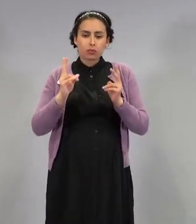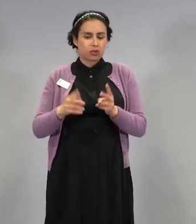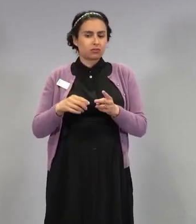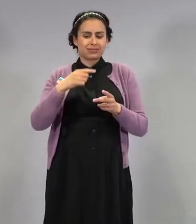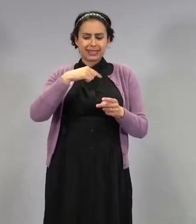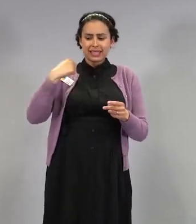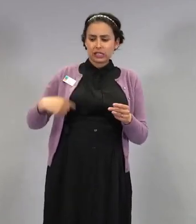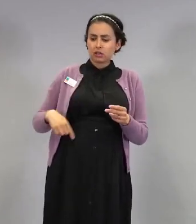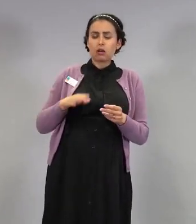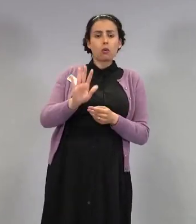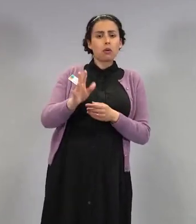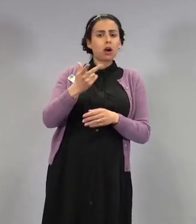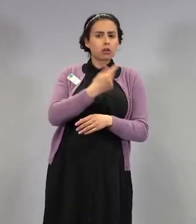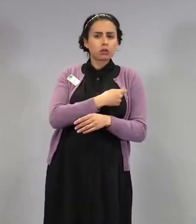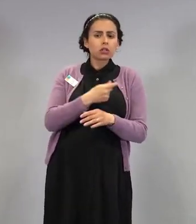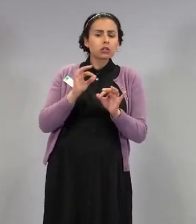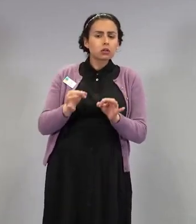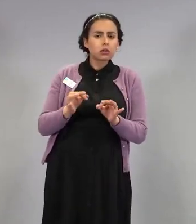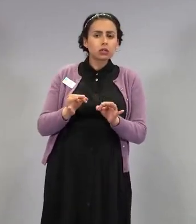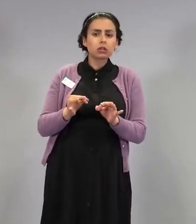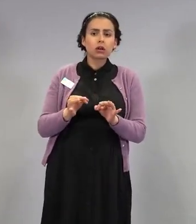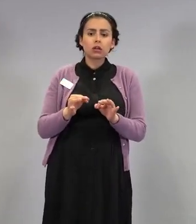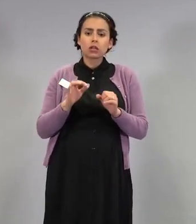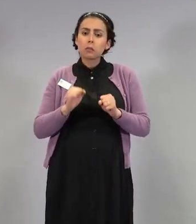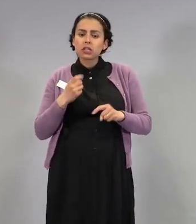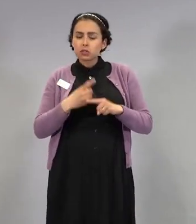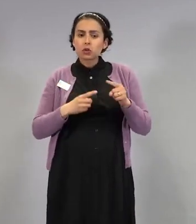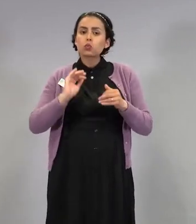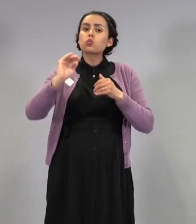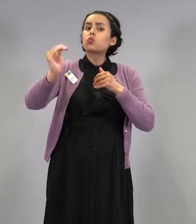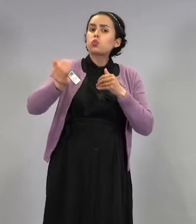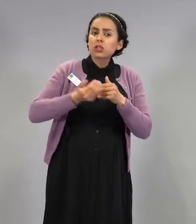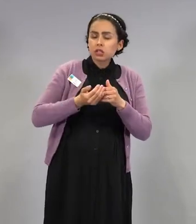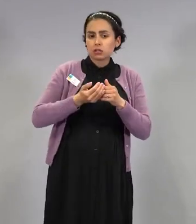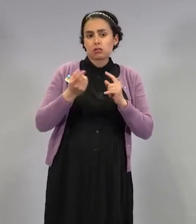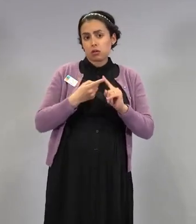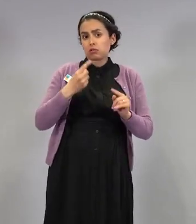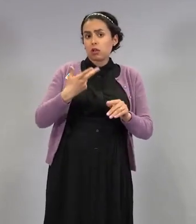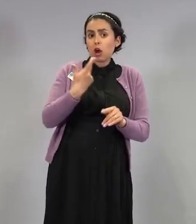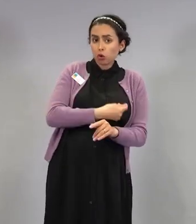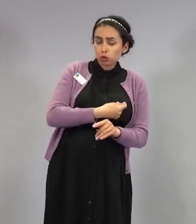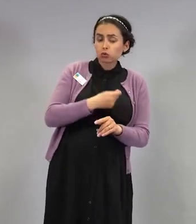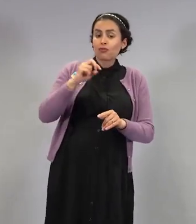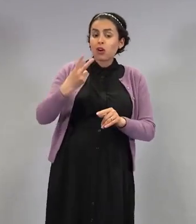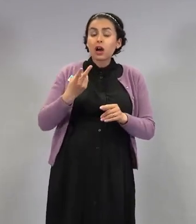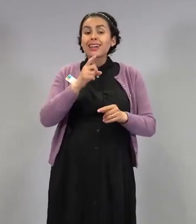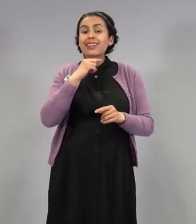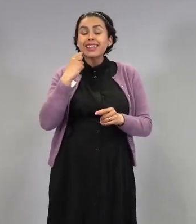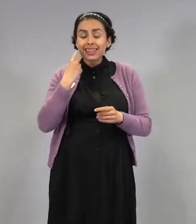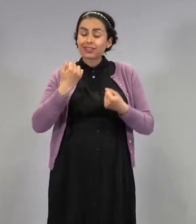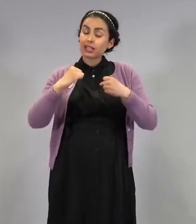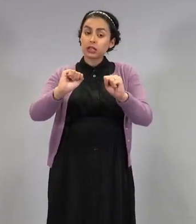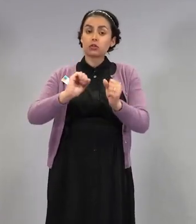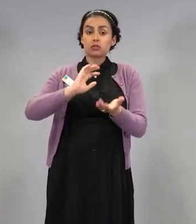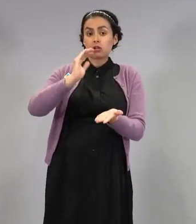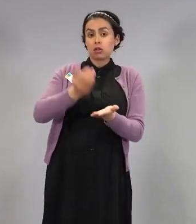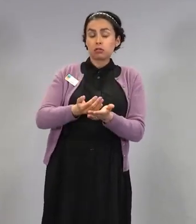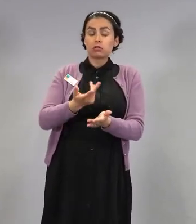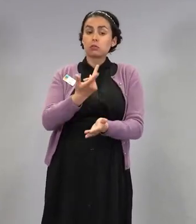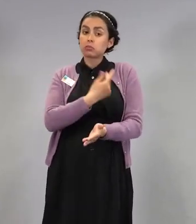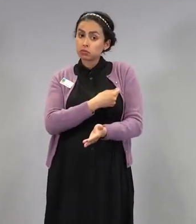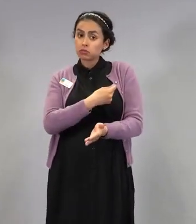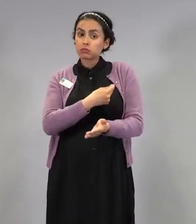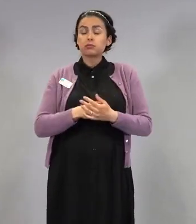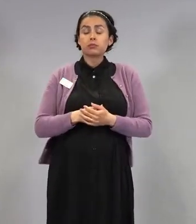että miten sitten jatketaan. Pitäisikö aloittaa sarja uudestaan vai riittääkö tämä tehosteannos? Tähän asti ollaan ajateltu,